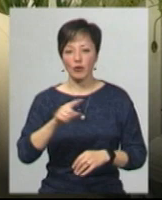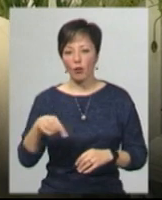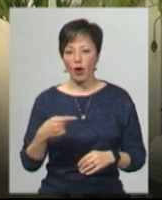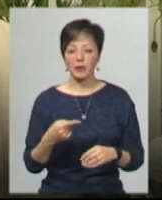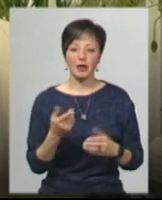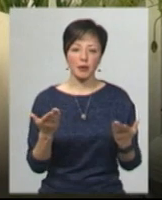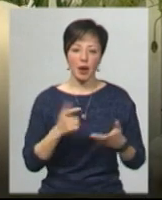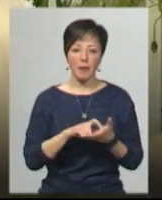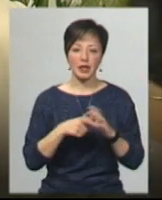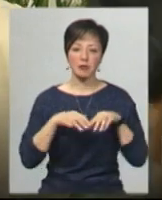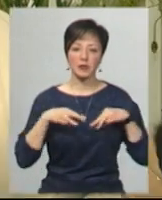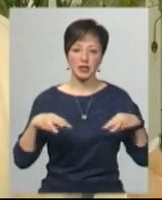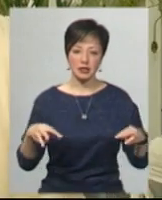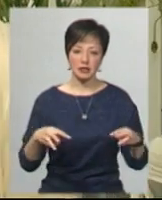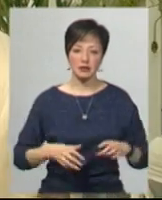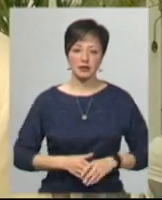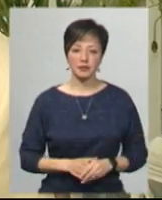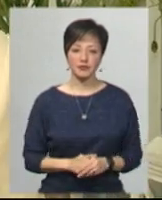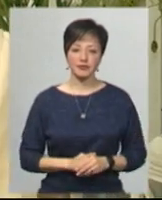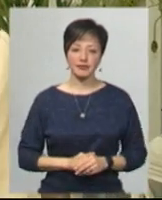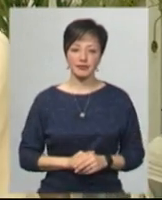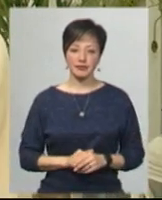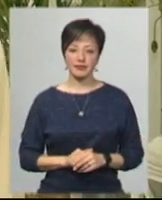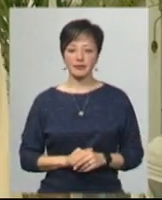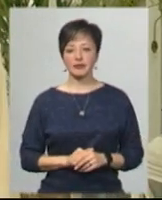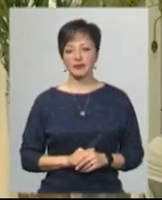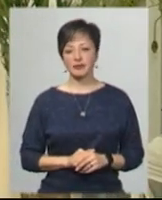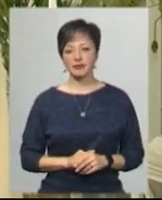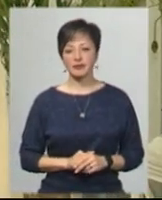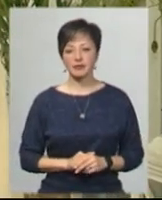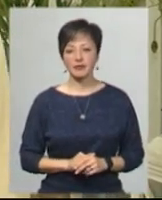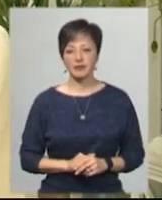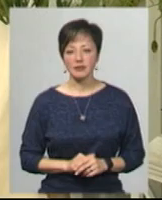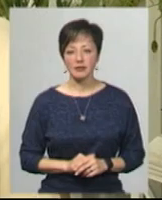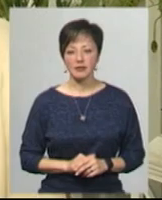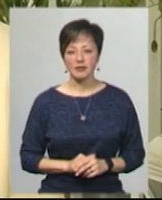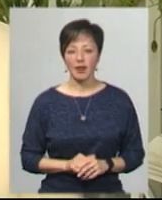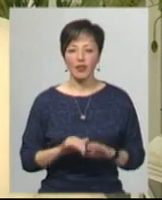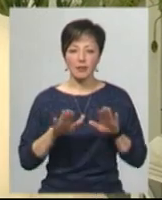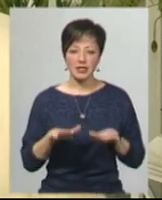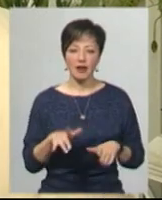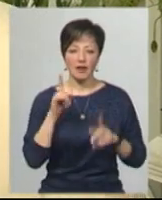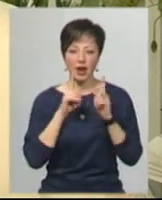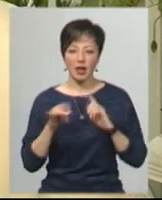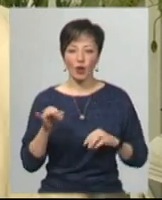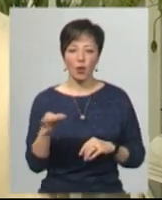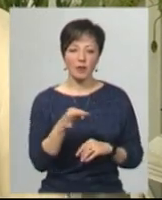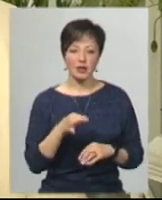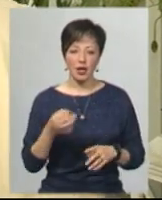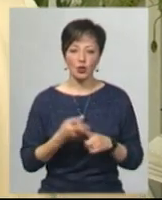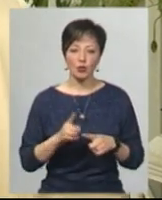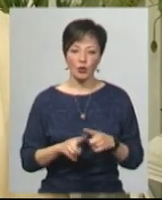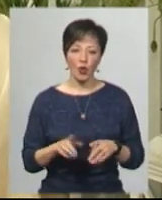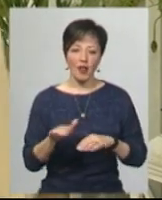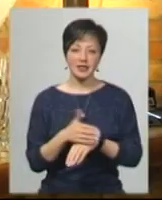які вимагає Кабінет міністрів і наша місцева рада і обласна. Тому